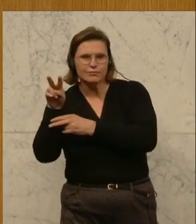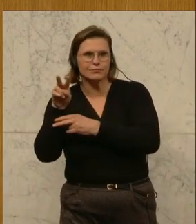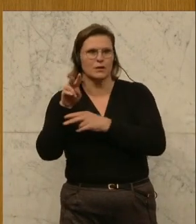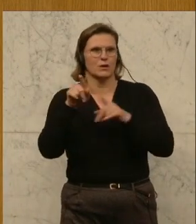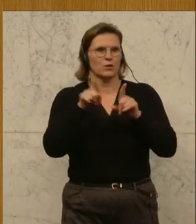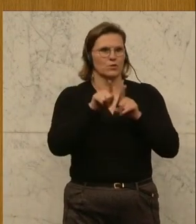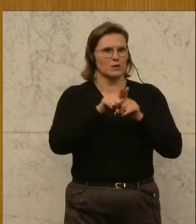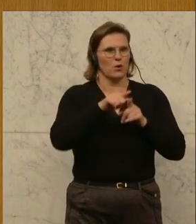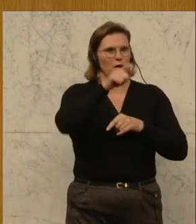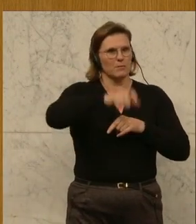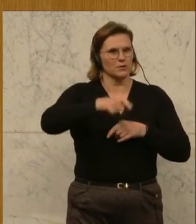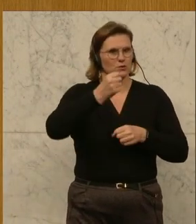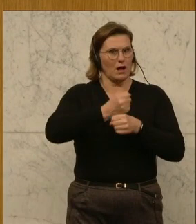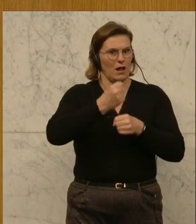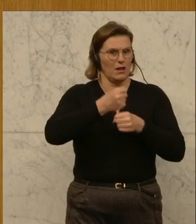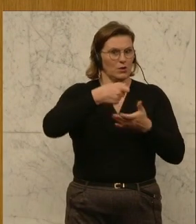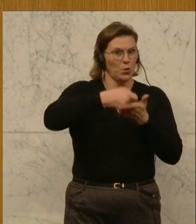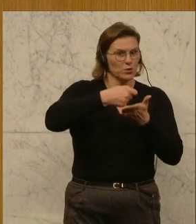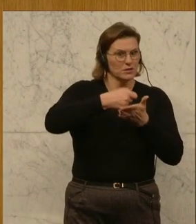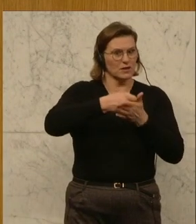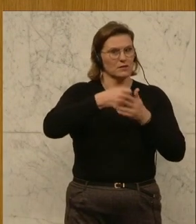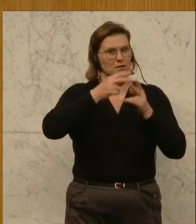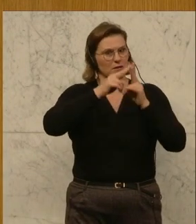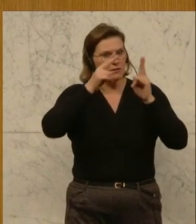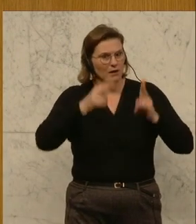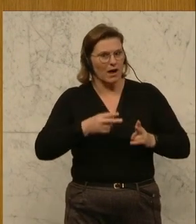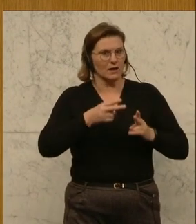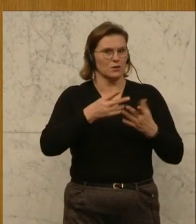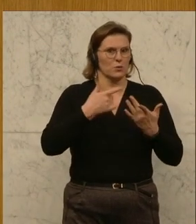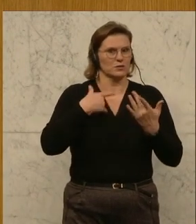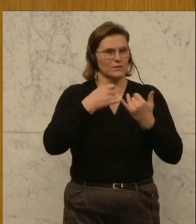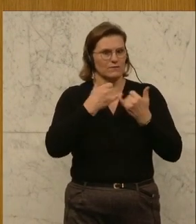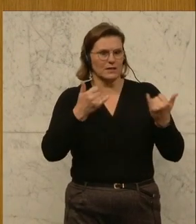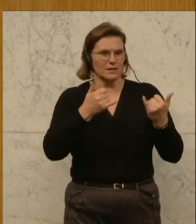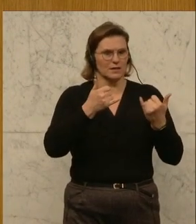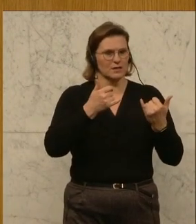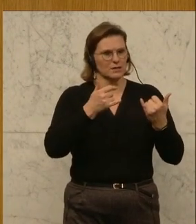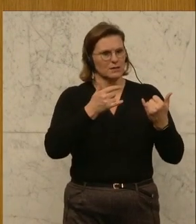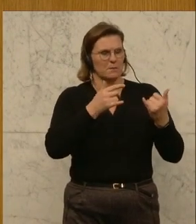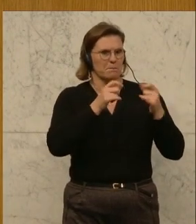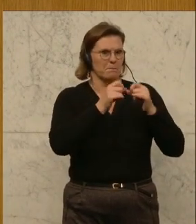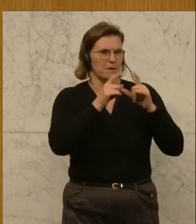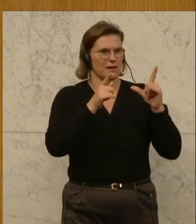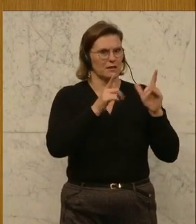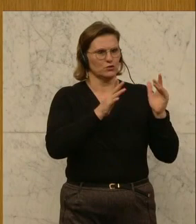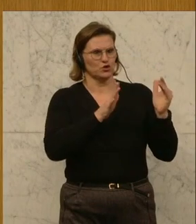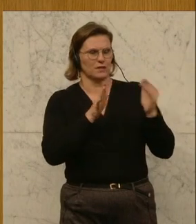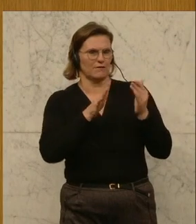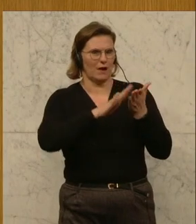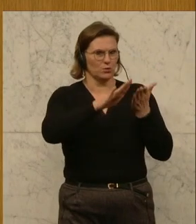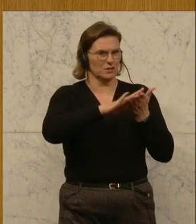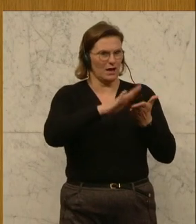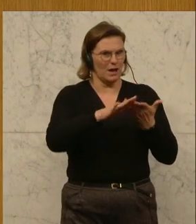Personalkosten der Krankenhäuser und verfälscht so die Informationen über die stattfindende Pflege. Warum kann man das